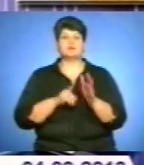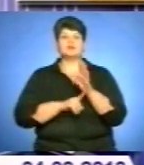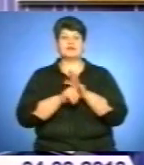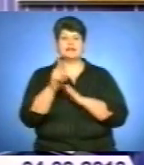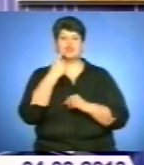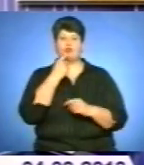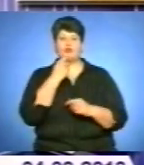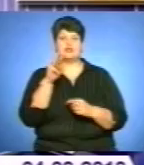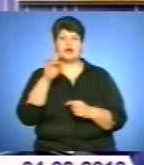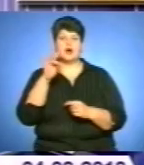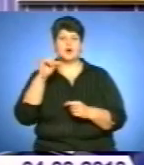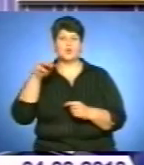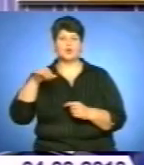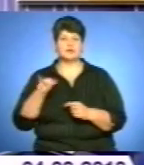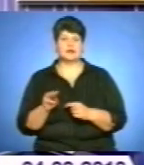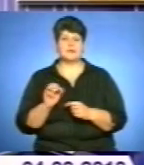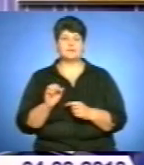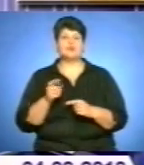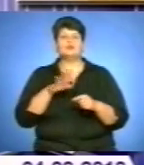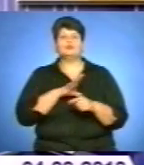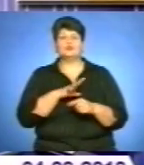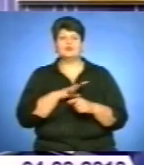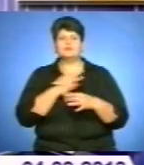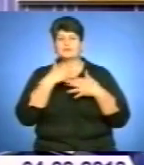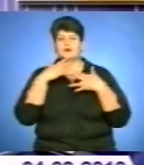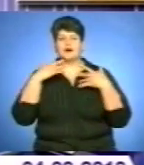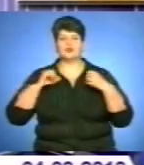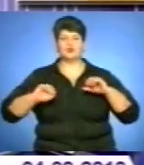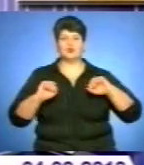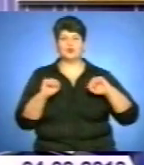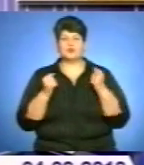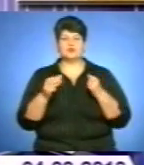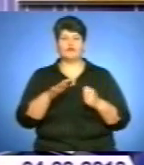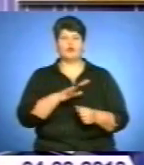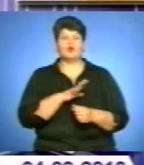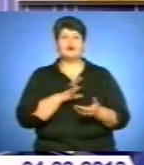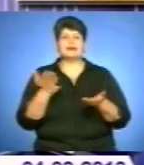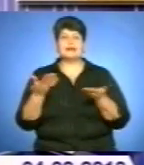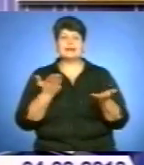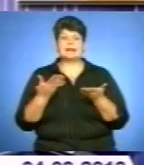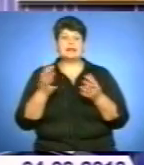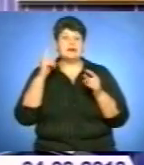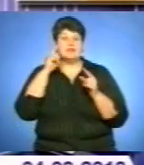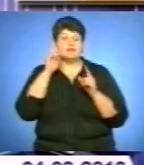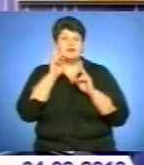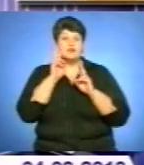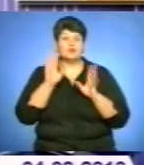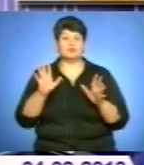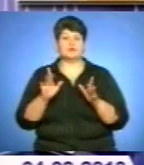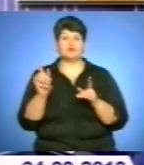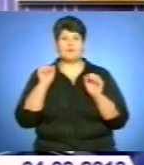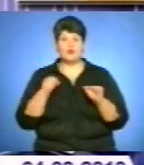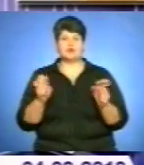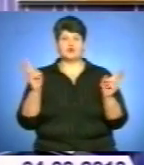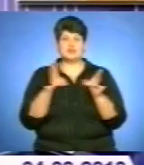рута». Тут і, мабуть, дуже багато тут друзів було, таких, які навіть не думаю, що можна зустрітися через